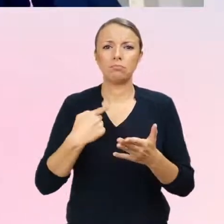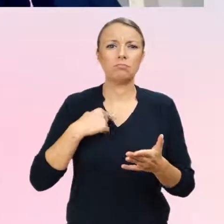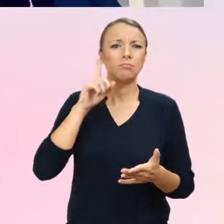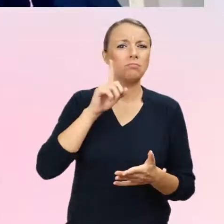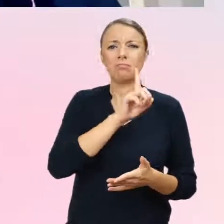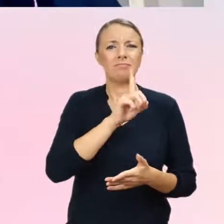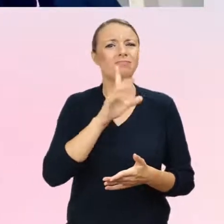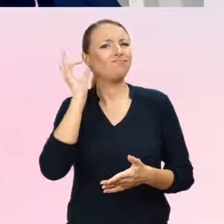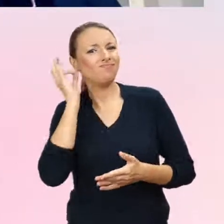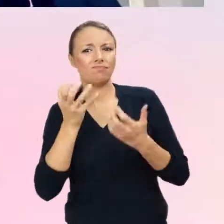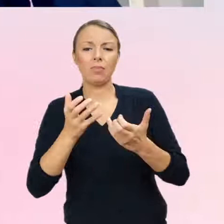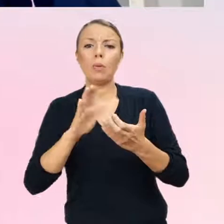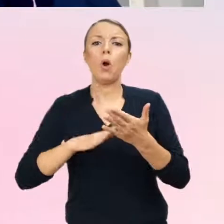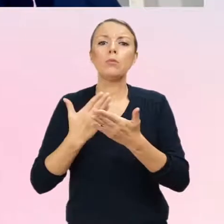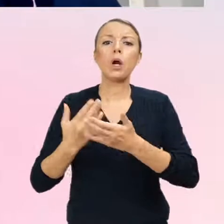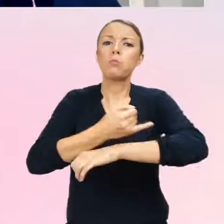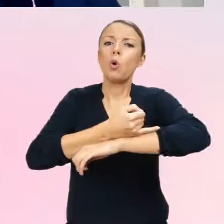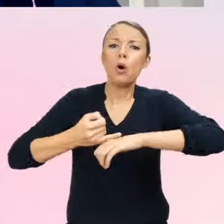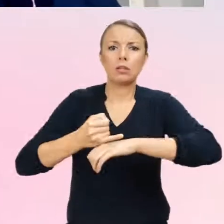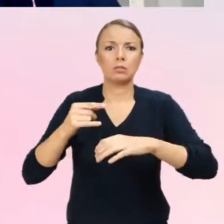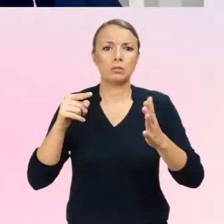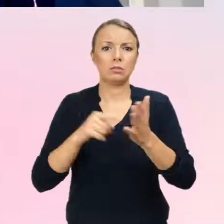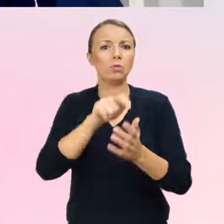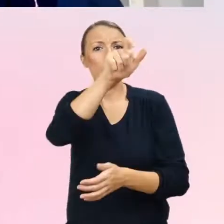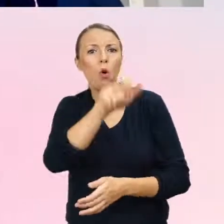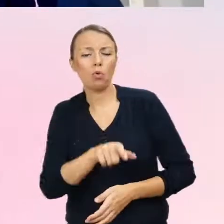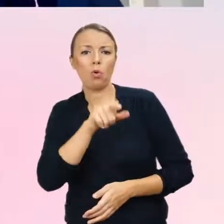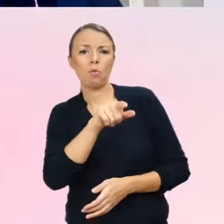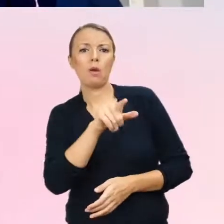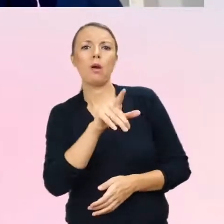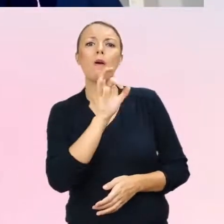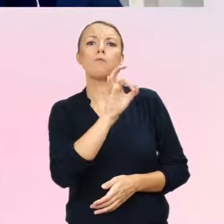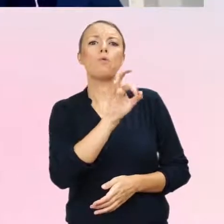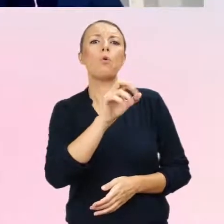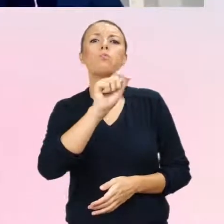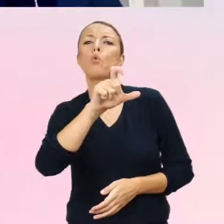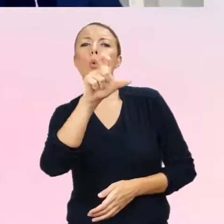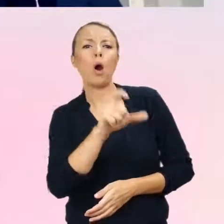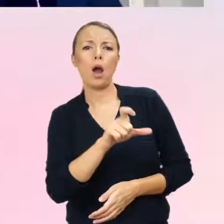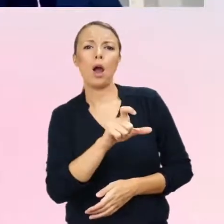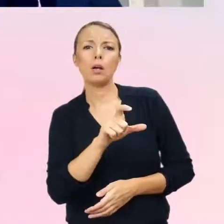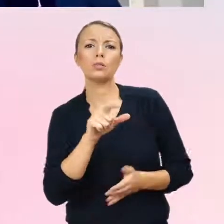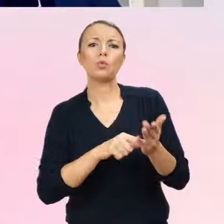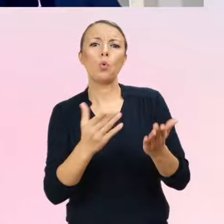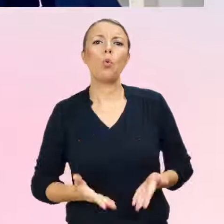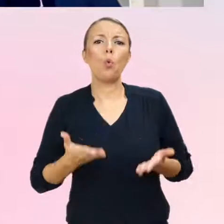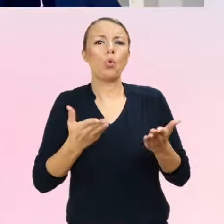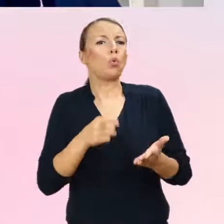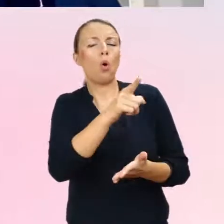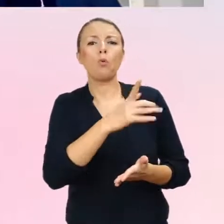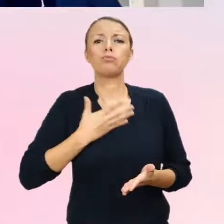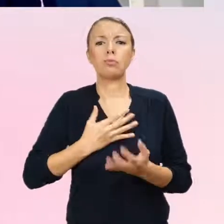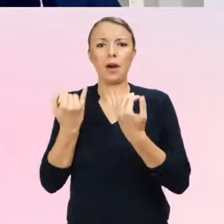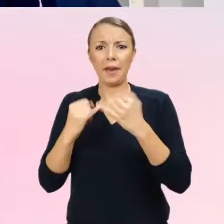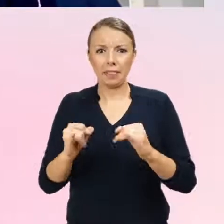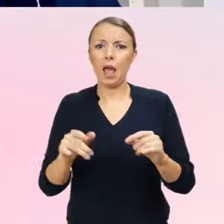osoba jest przeciwnej płci lub innej niż przypisana, ale jakby ta kwestia tego dualizmu to jest też mocno taka